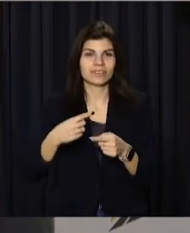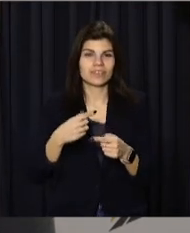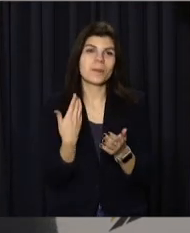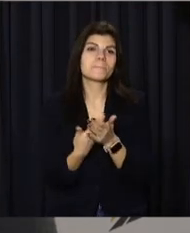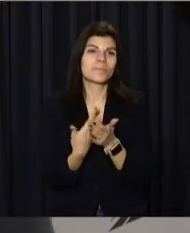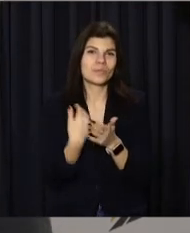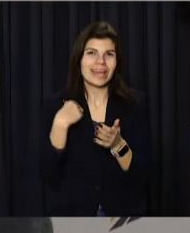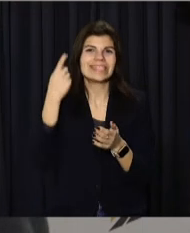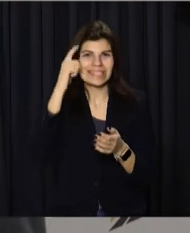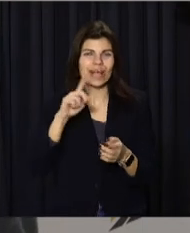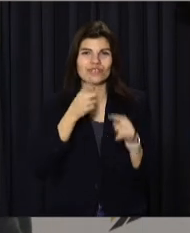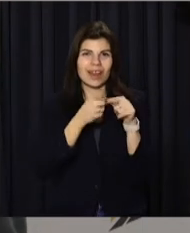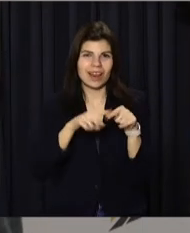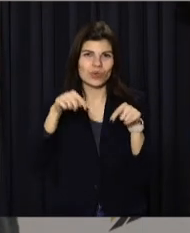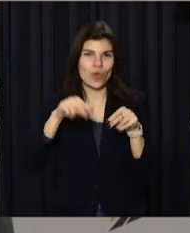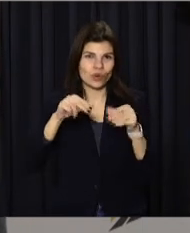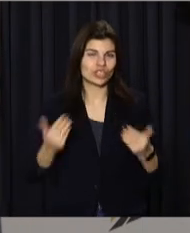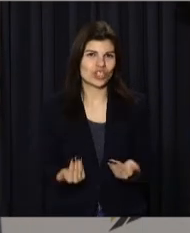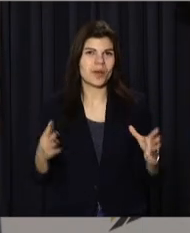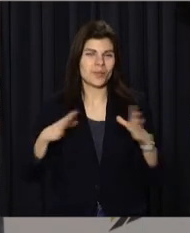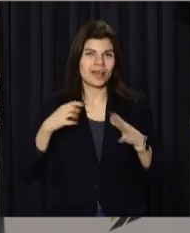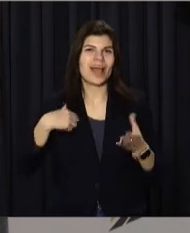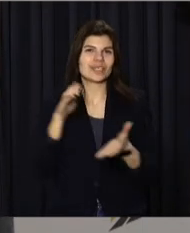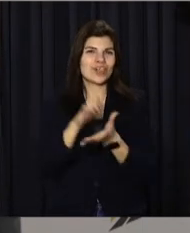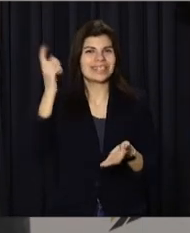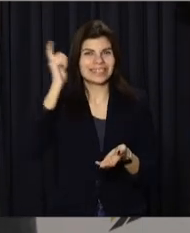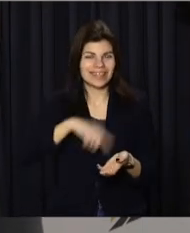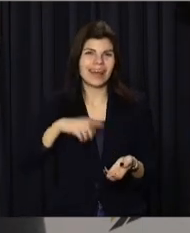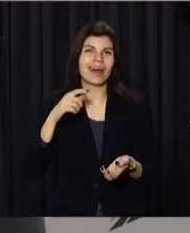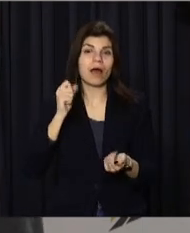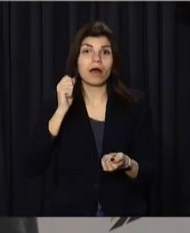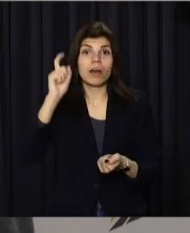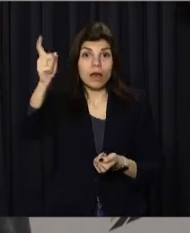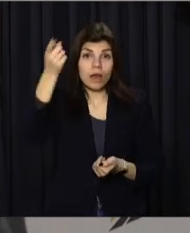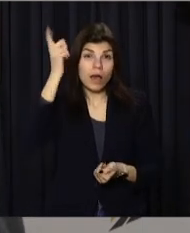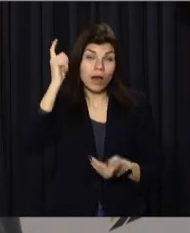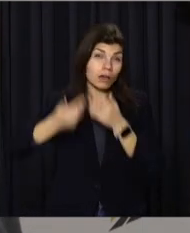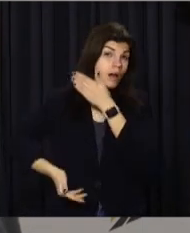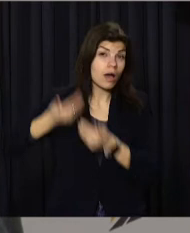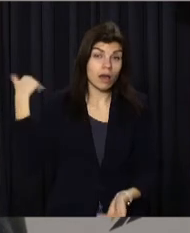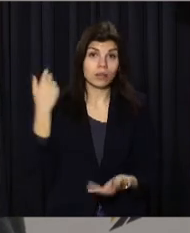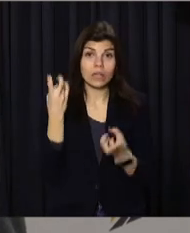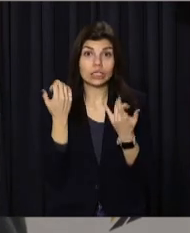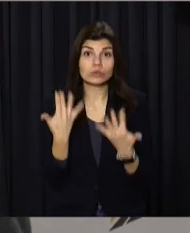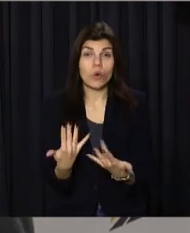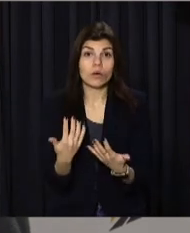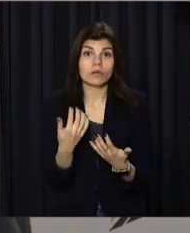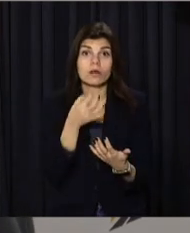наприклад, тому що я знала, що в цих ґрунтах вже люди проживали, на цьому місцині вже люди проживали. Але я вражена, що це настільки